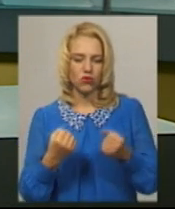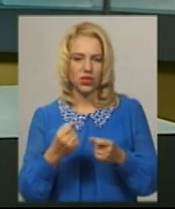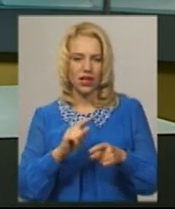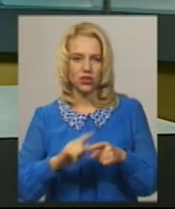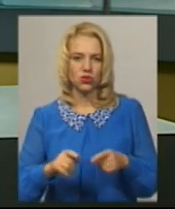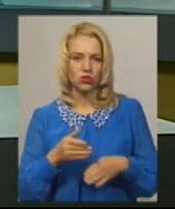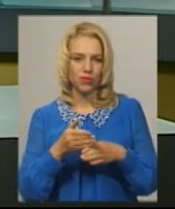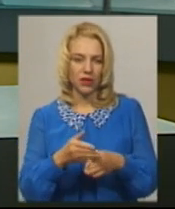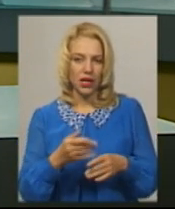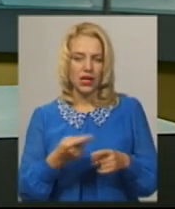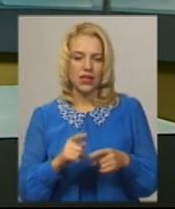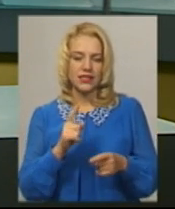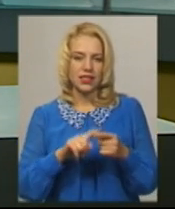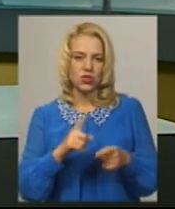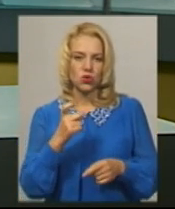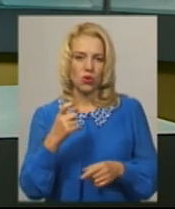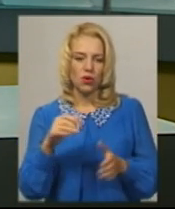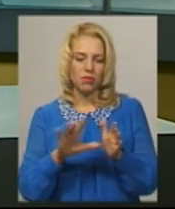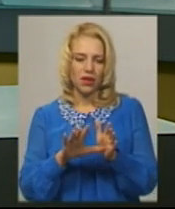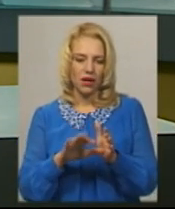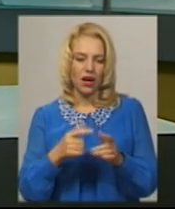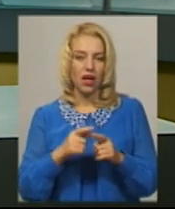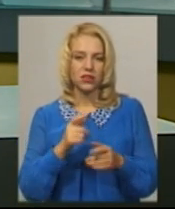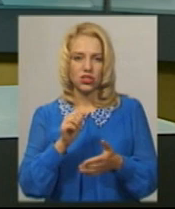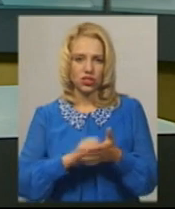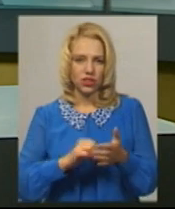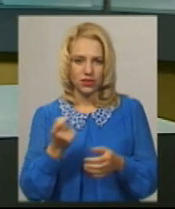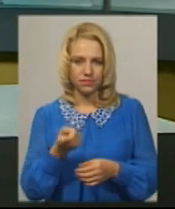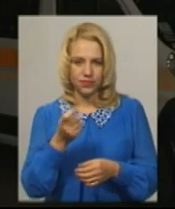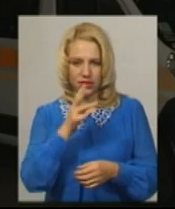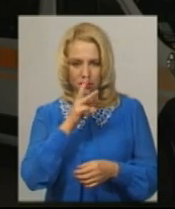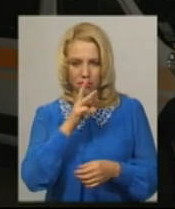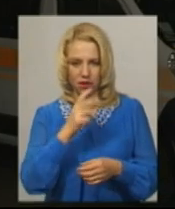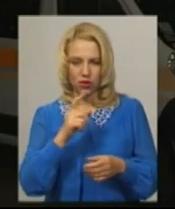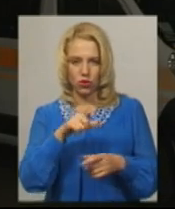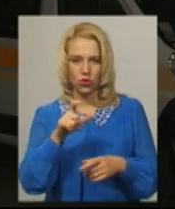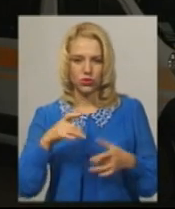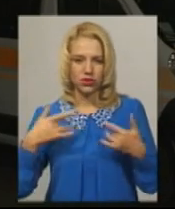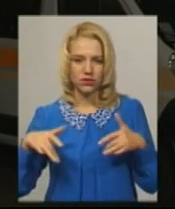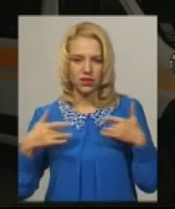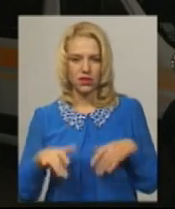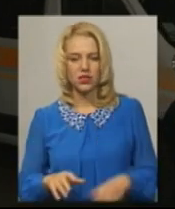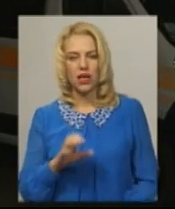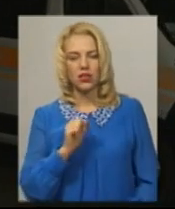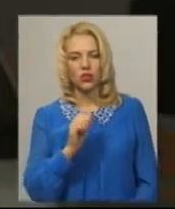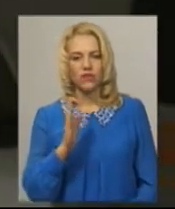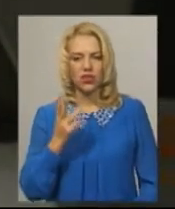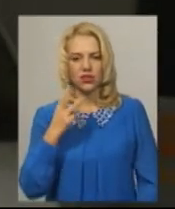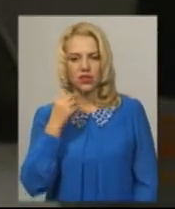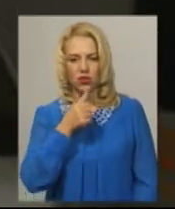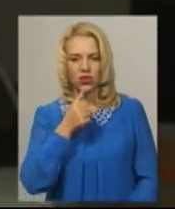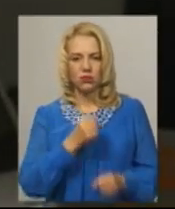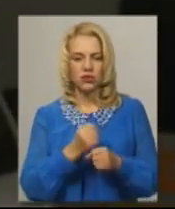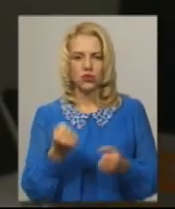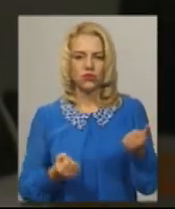бригад. Через низьку заробітну плату водії масово почали звільнятися. Анатолій Васильович, три роки працює водієм на швидкий.